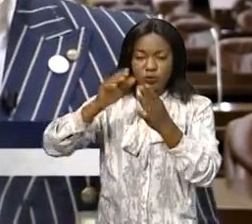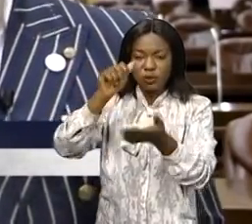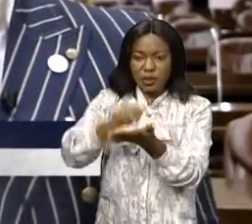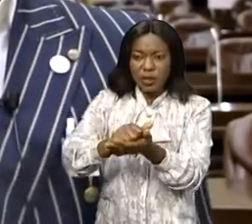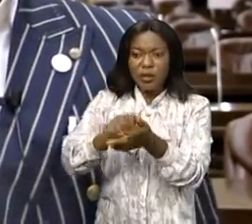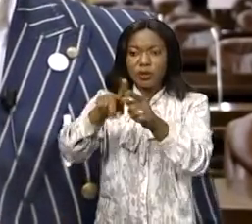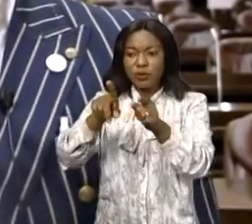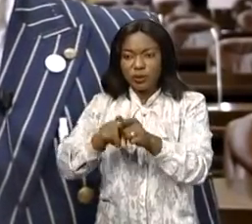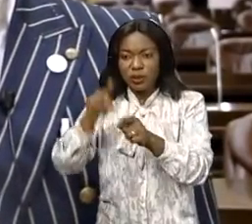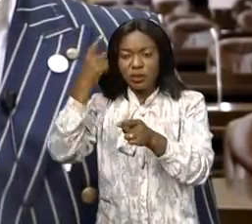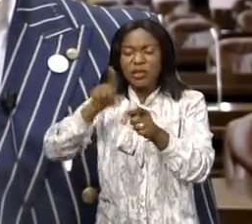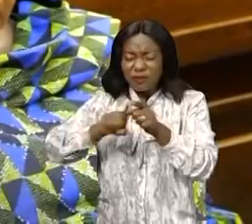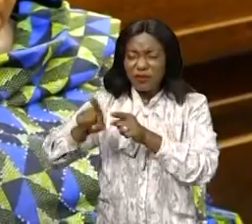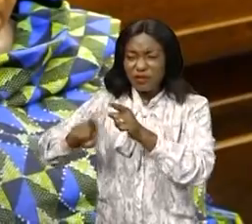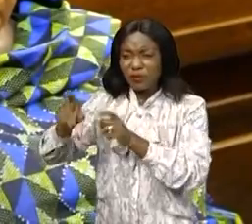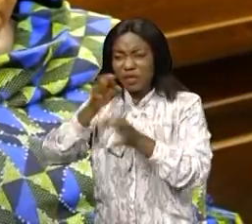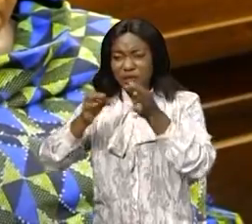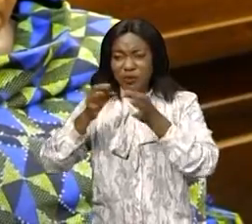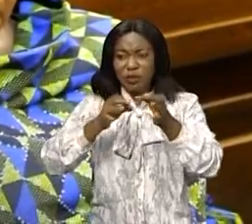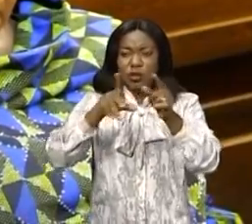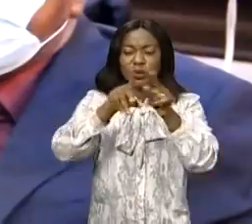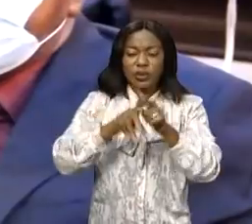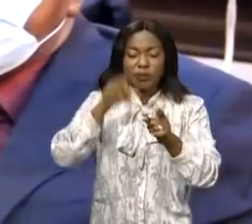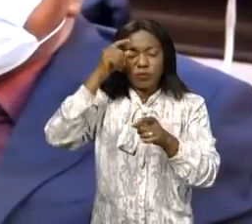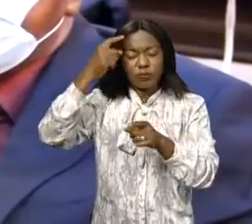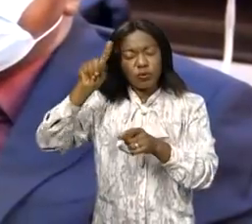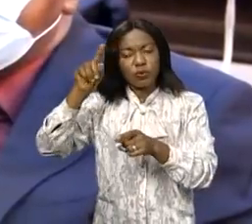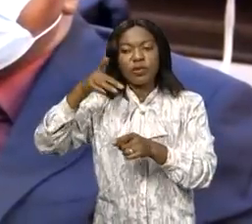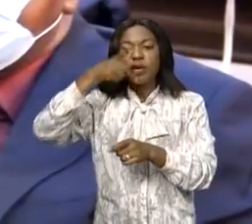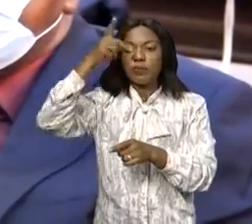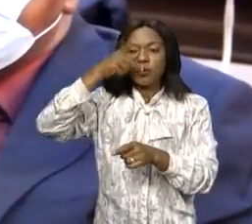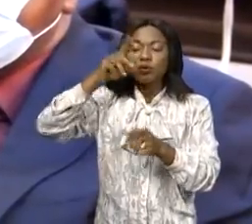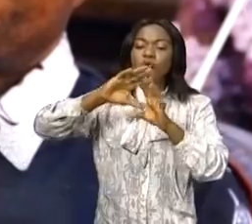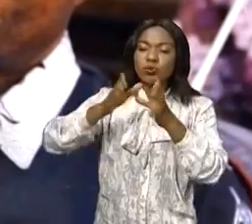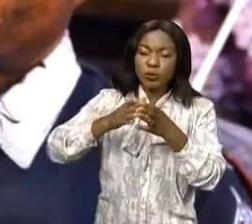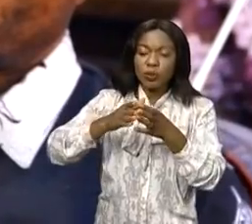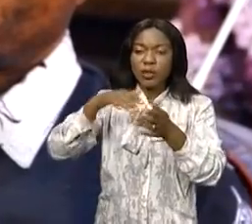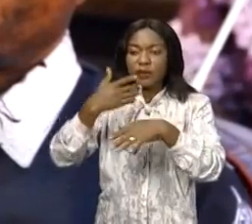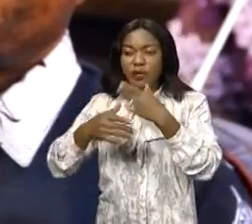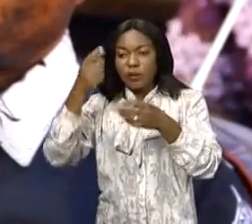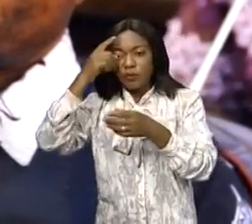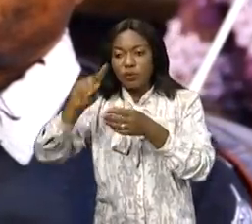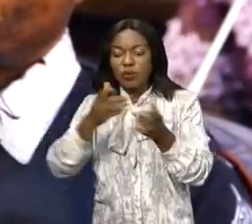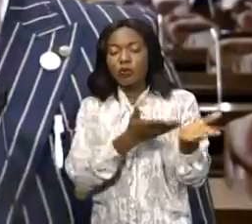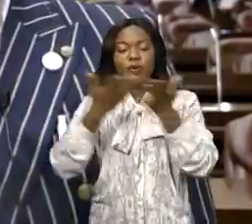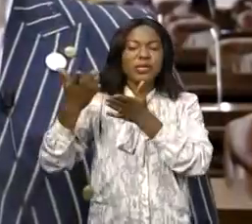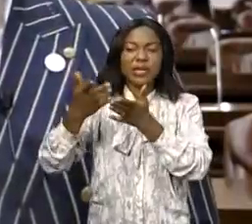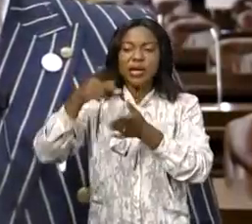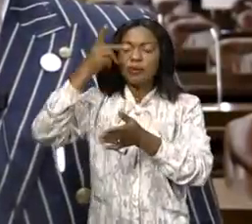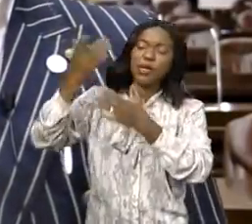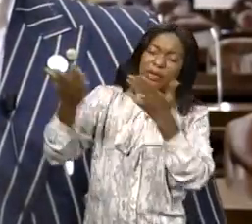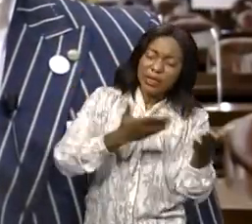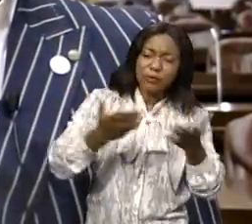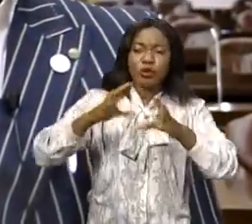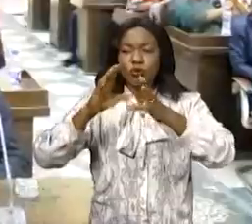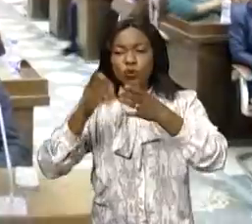prospection, l'exploration, l'exploitation. De l'aval pétrolier, c'est que vous avez tout ce qui concourt à l'évacuation, au transport jusqu